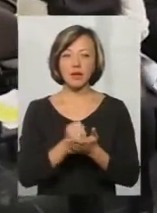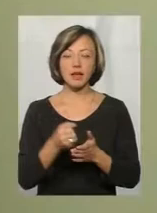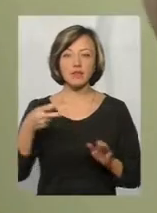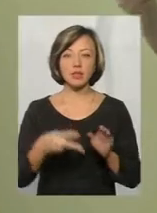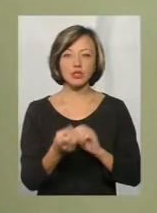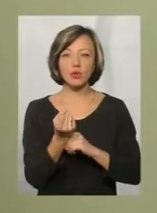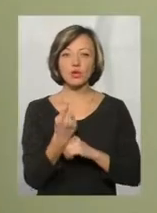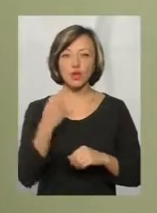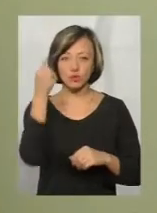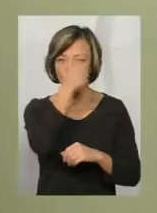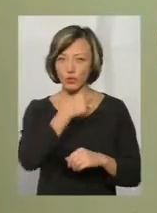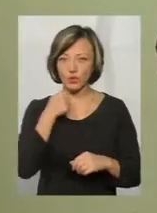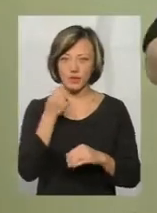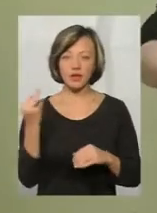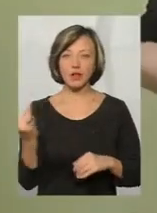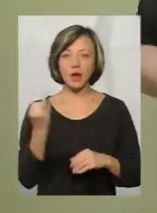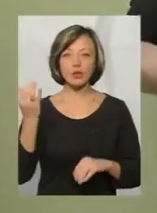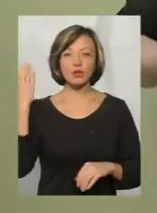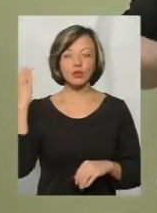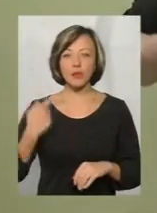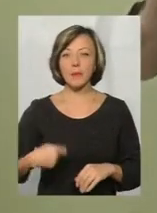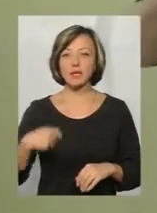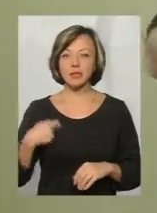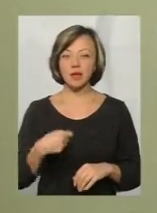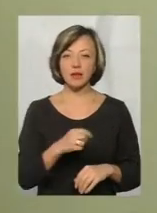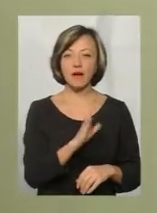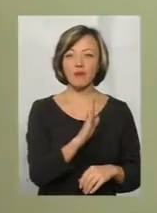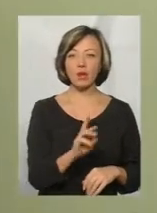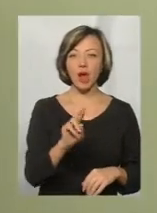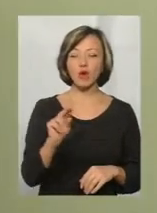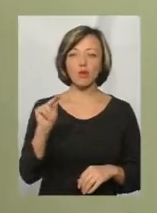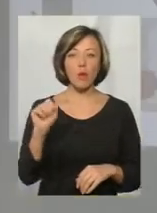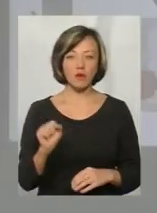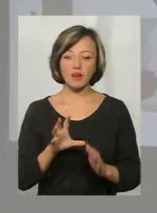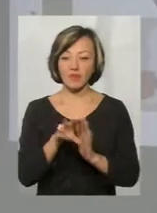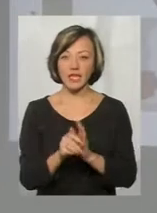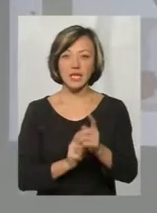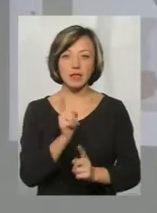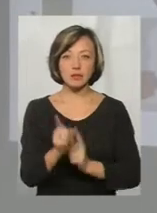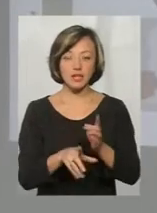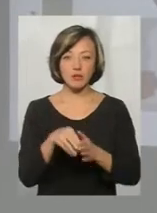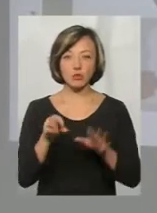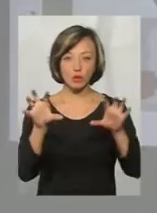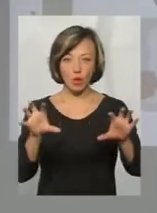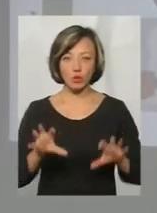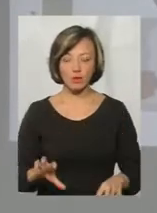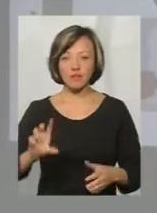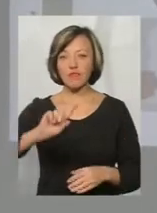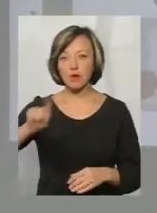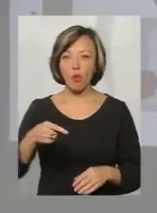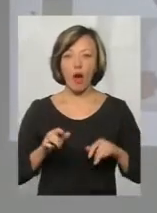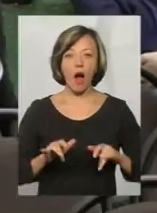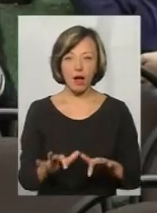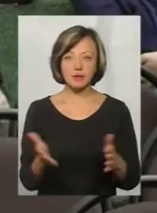2011 році в інтересах тодішнього президента Віктора Януковича. Внесення змін до виборчого законодавства – одна з вимог